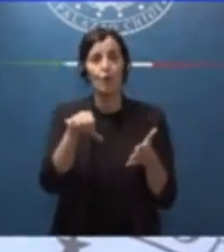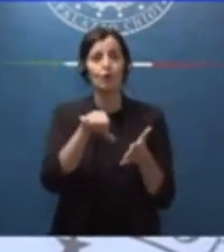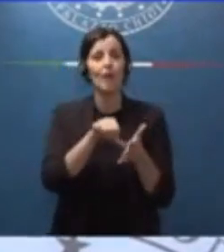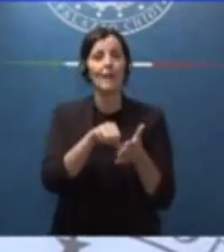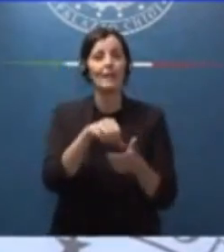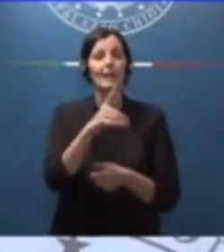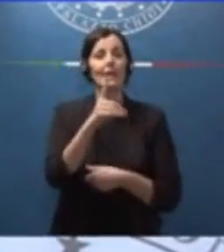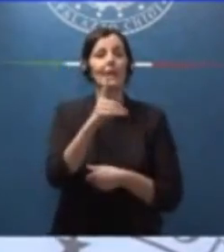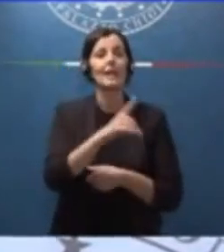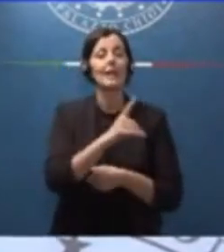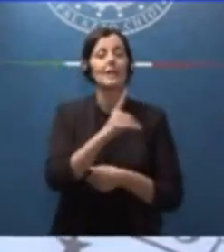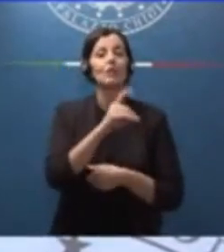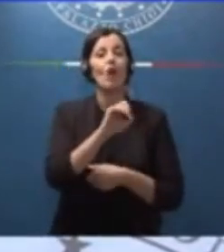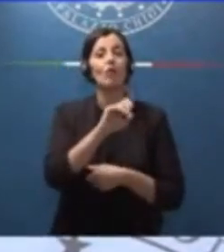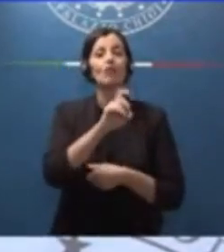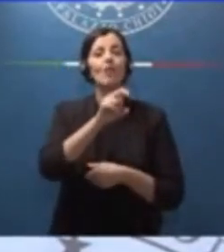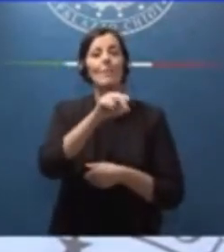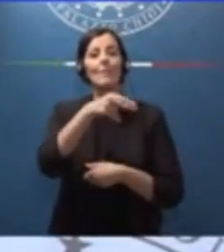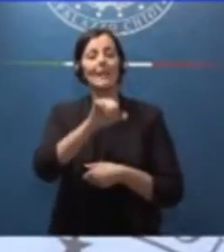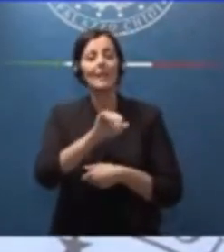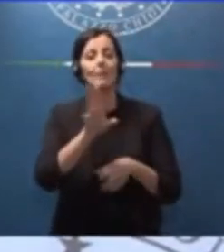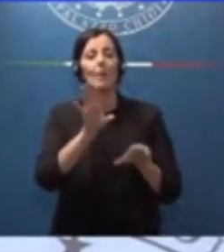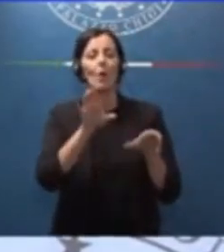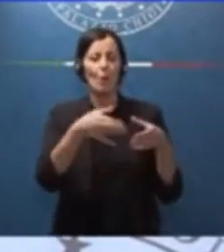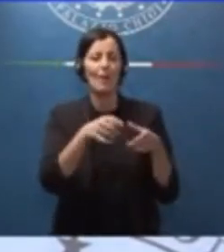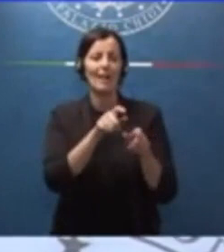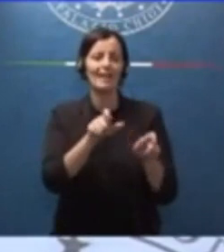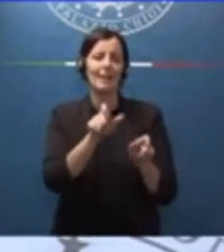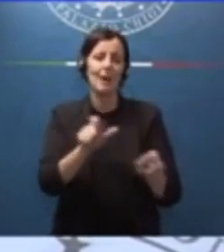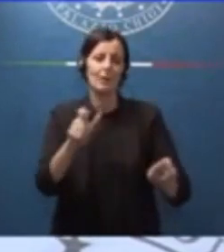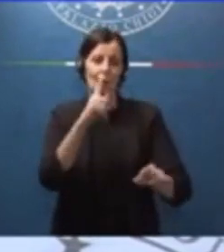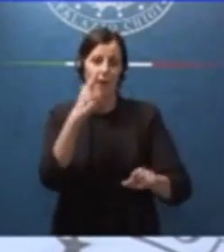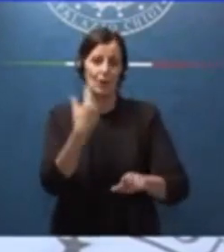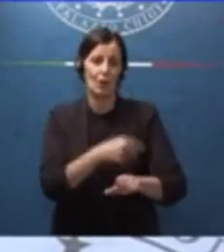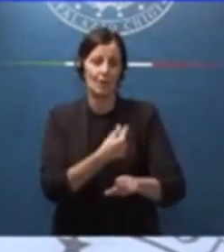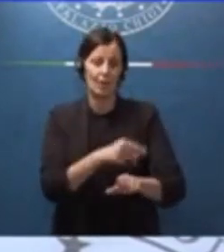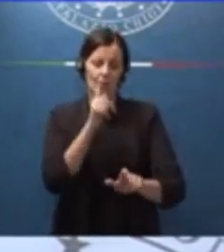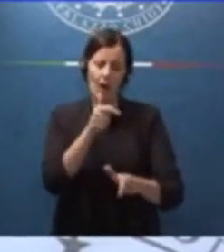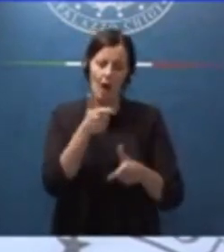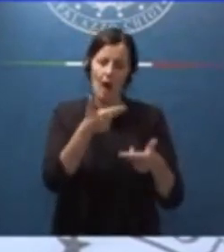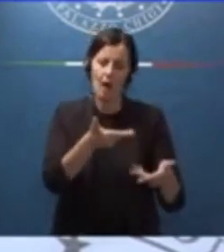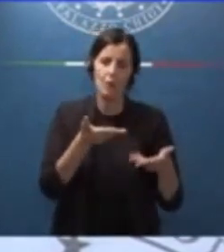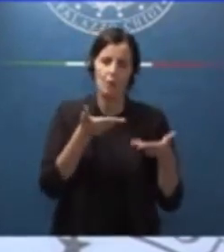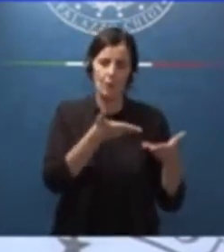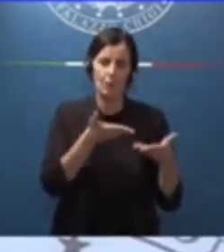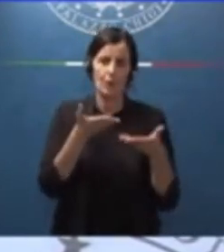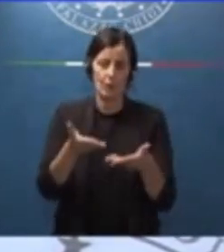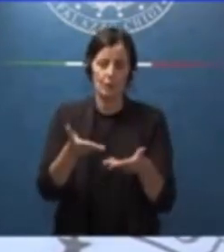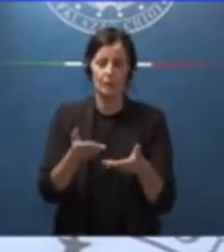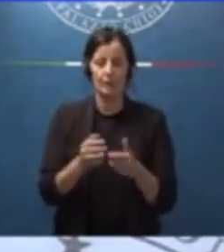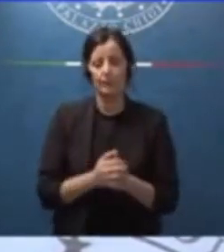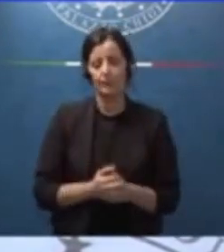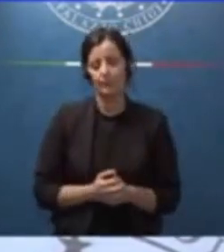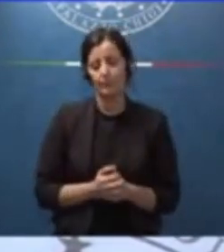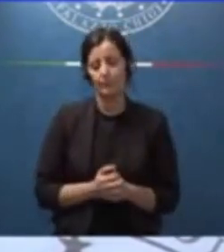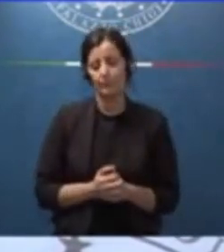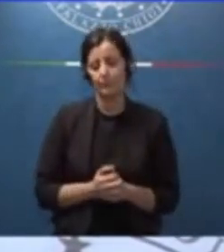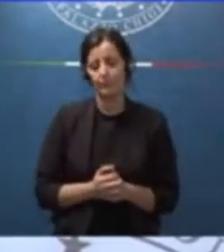Gelmini in Thailandia, oppure aiuti a comunità di tossicodipendenti anche in questa regione,